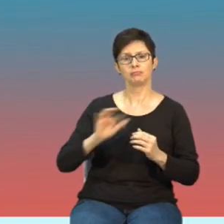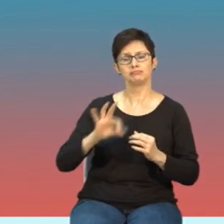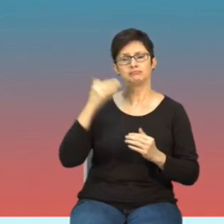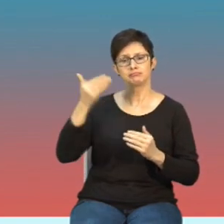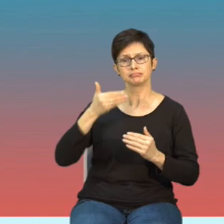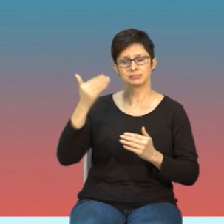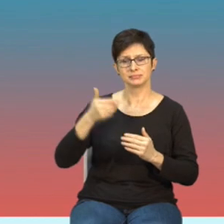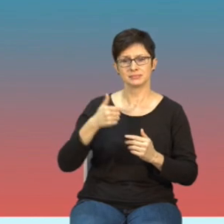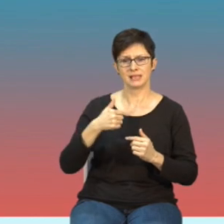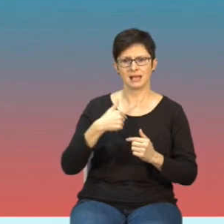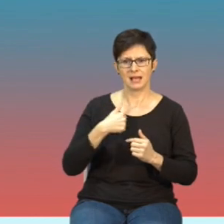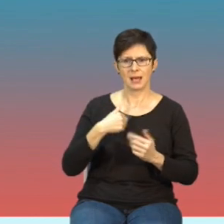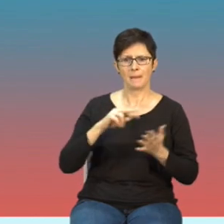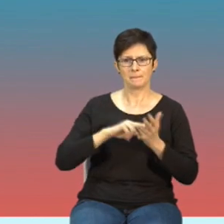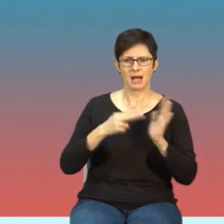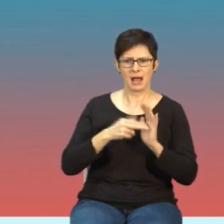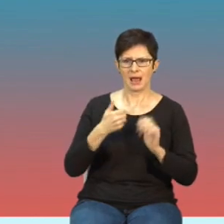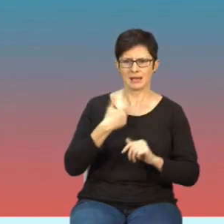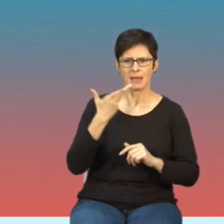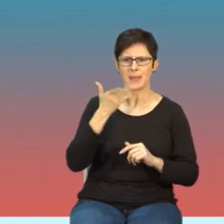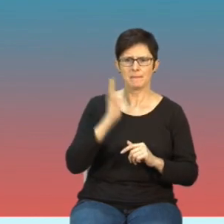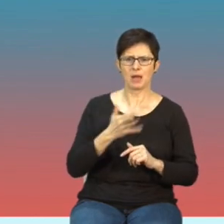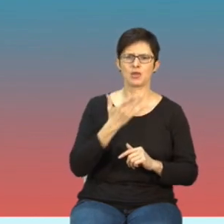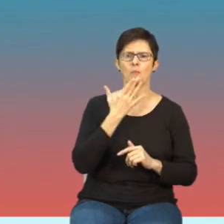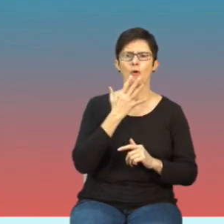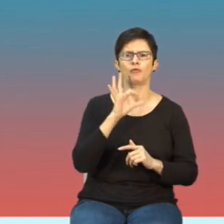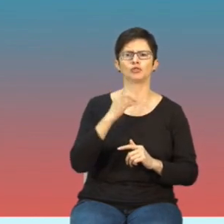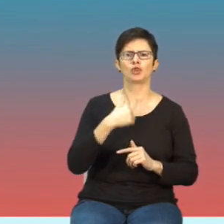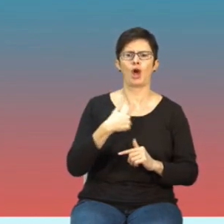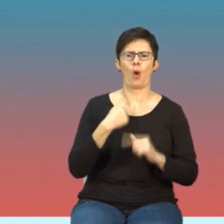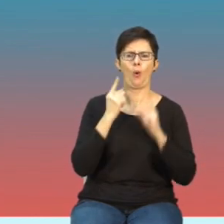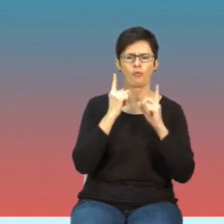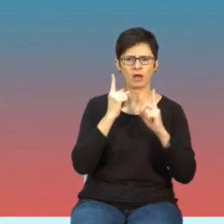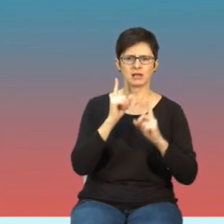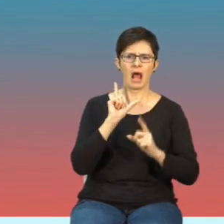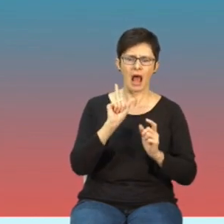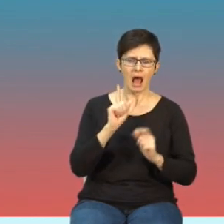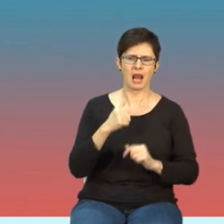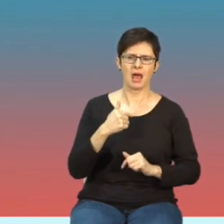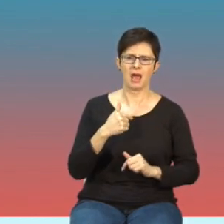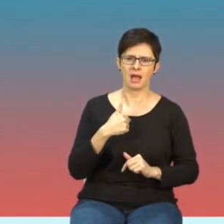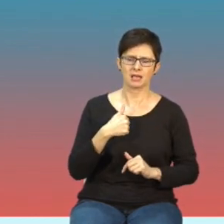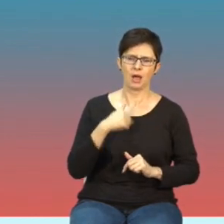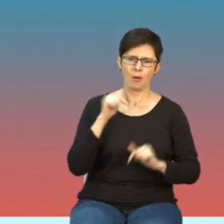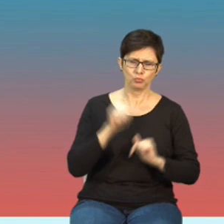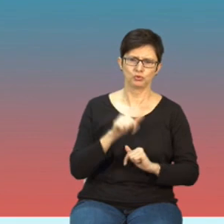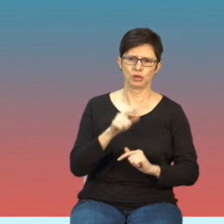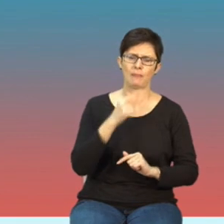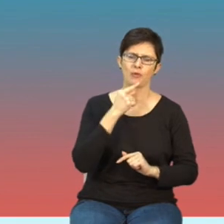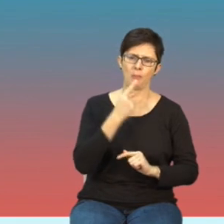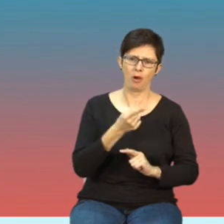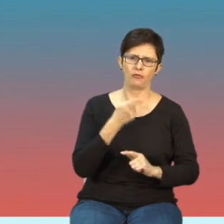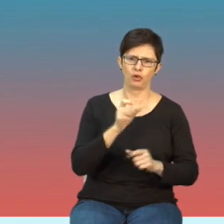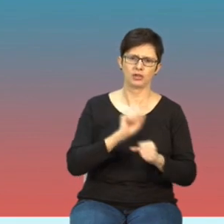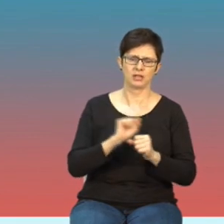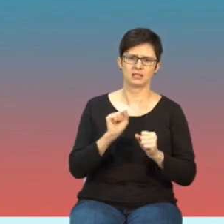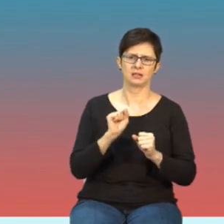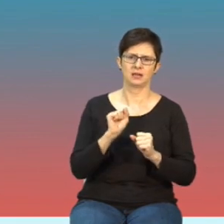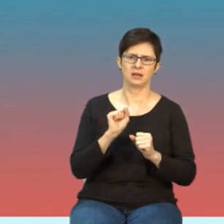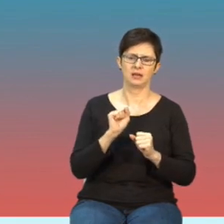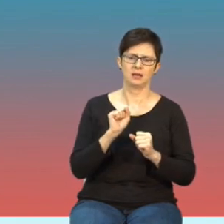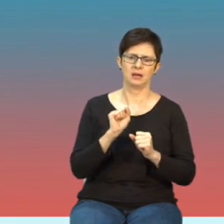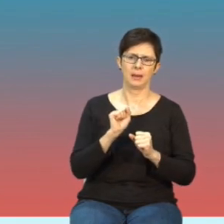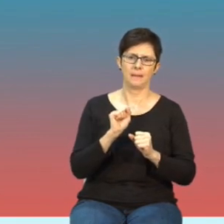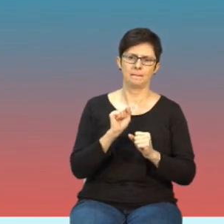że nie będę swoich poglądów wygłaszał ale jednak mimo wszystko wydaje mi się że ten pogląd jest bardzo ale to bardzo